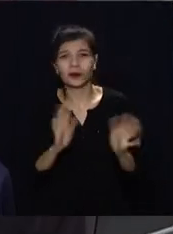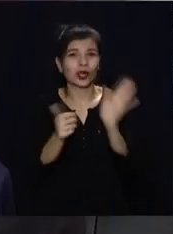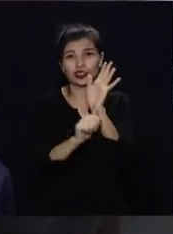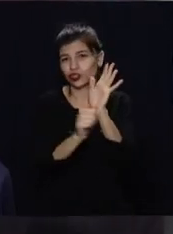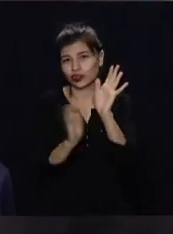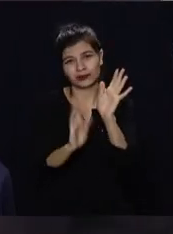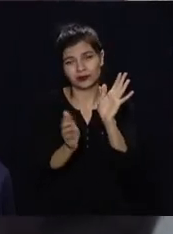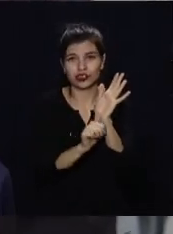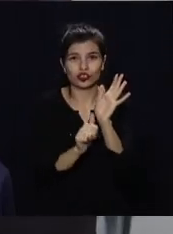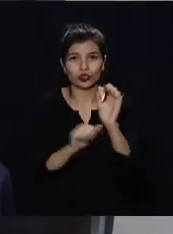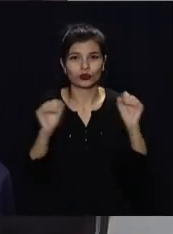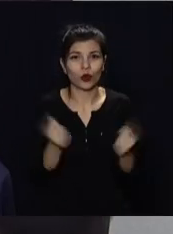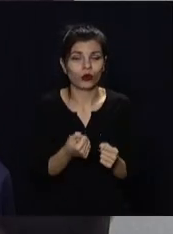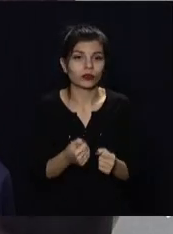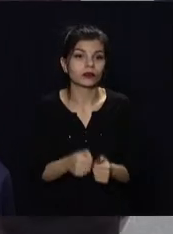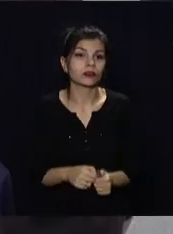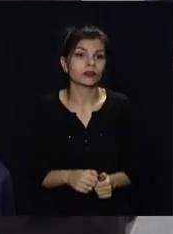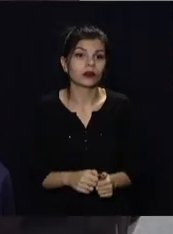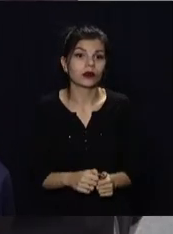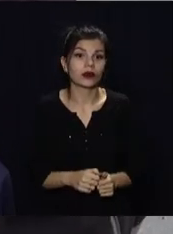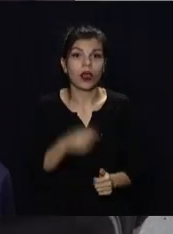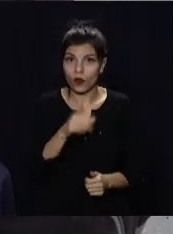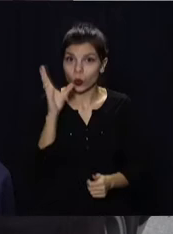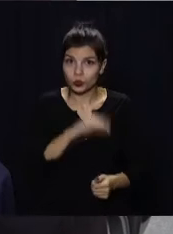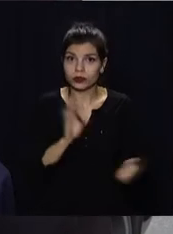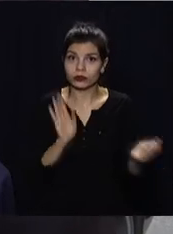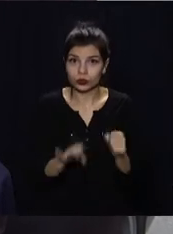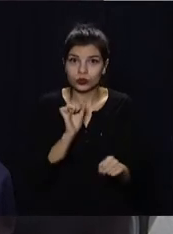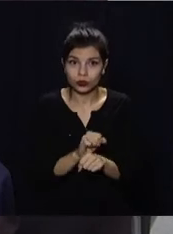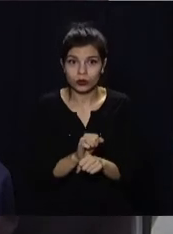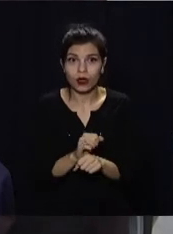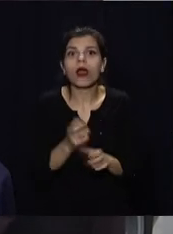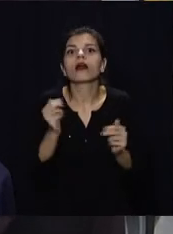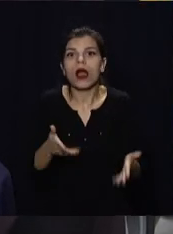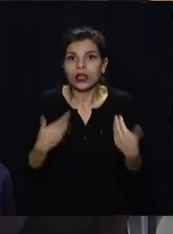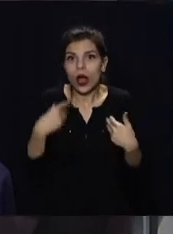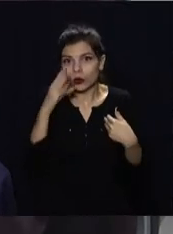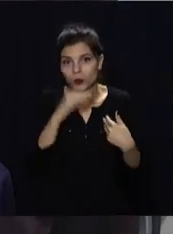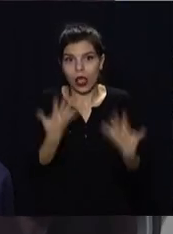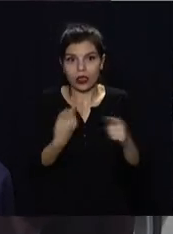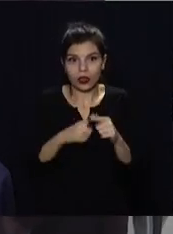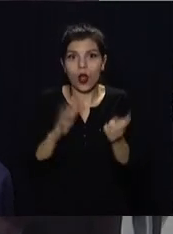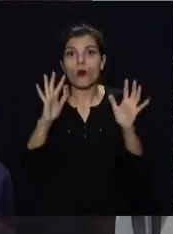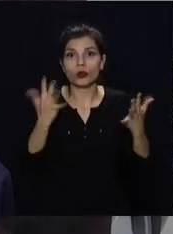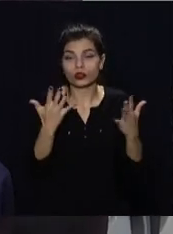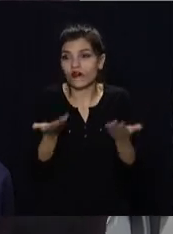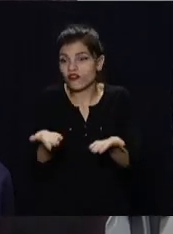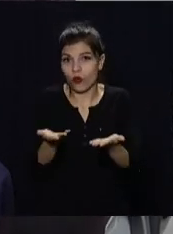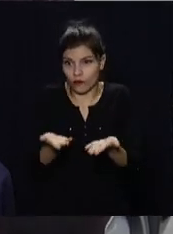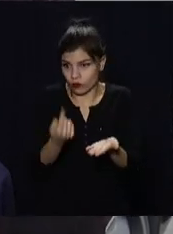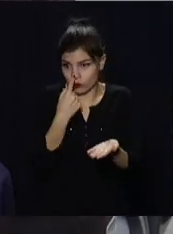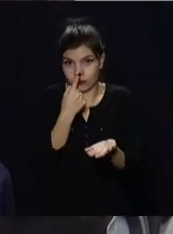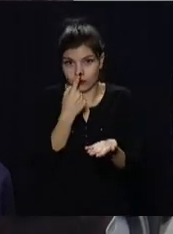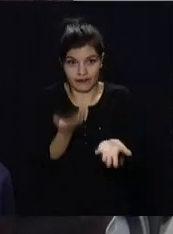Ну, близько 60-ти, не більше. Ви успіли це затормозити? Так як я успію, якщо це відбувало?